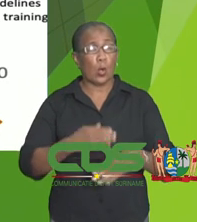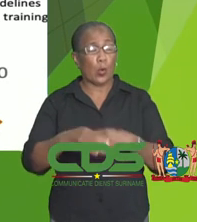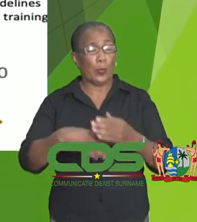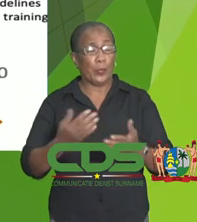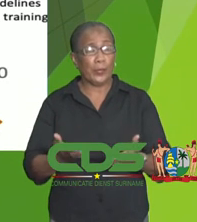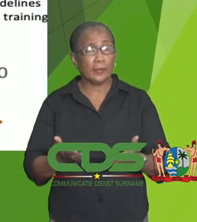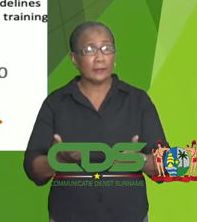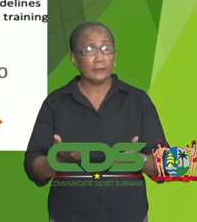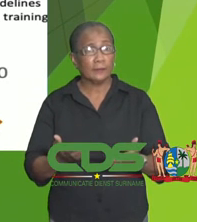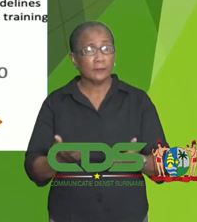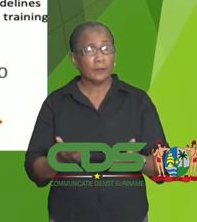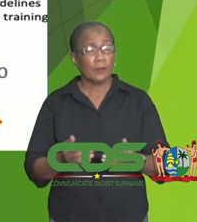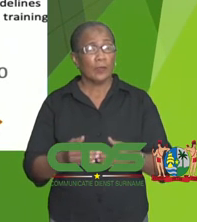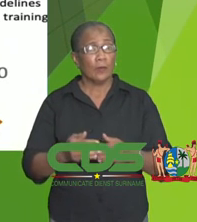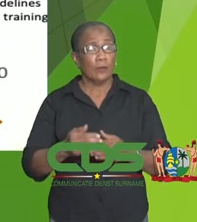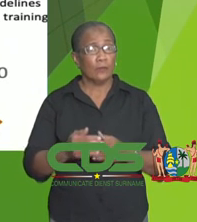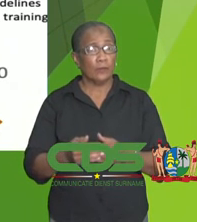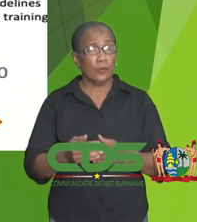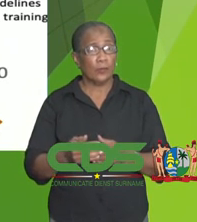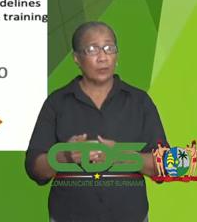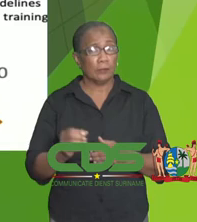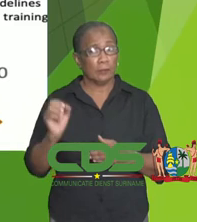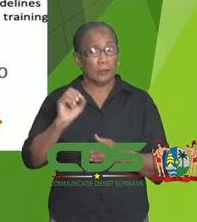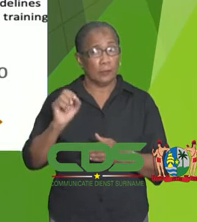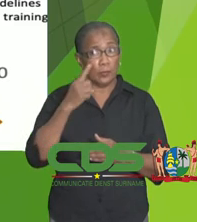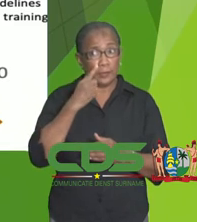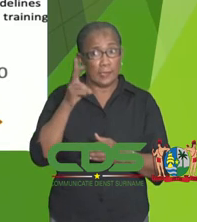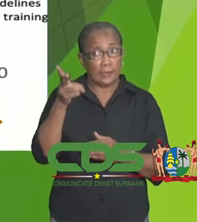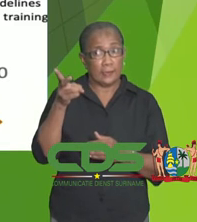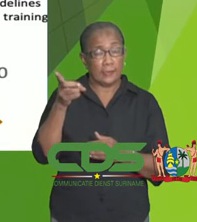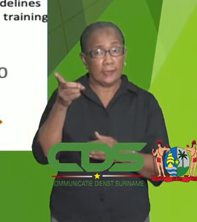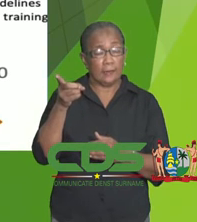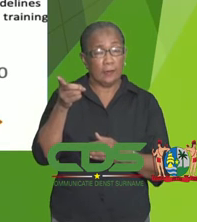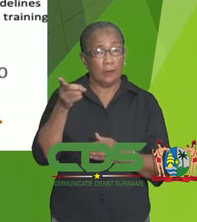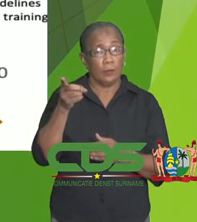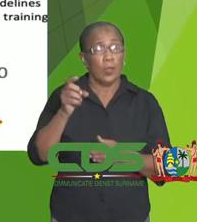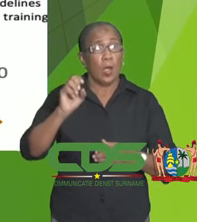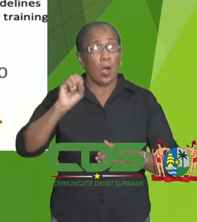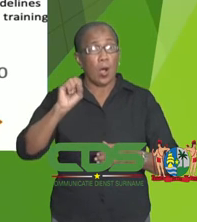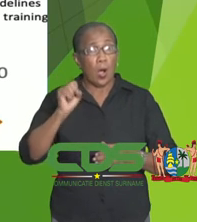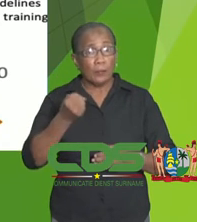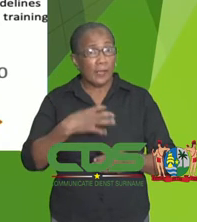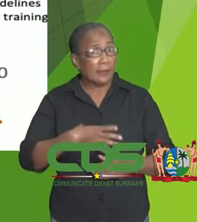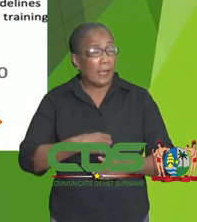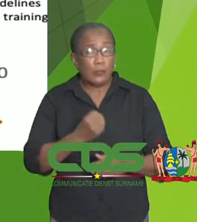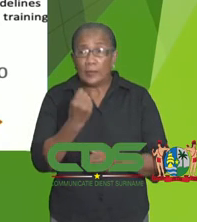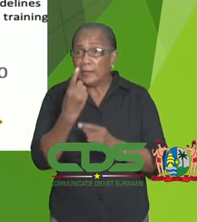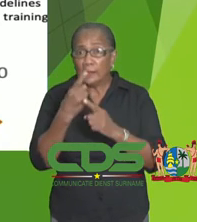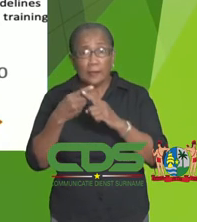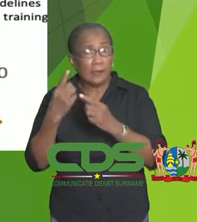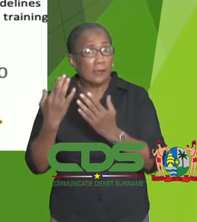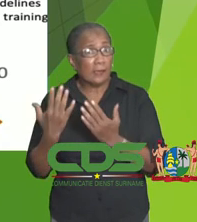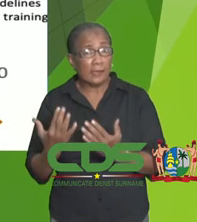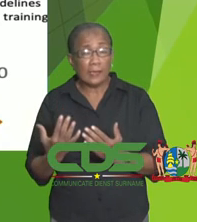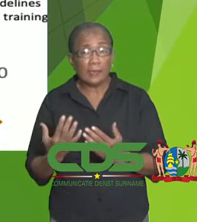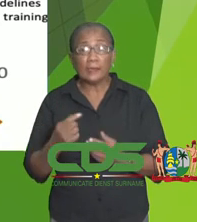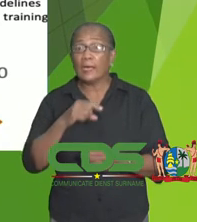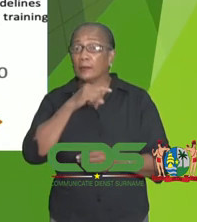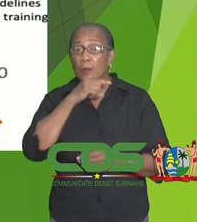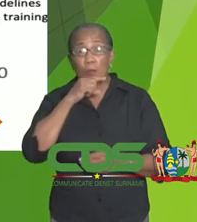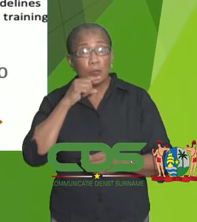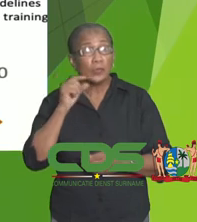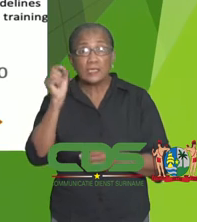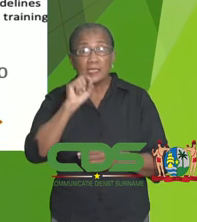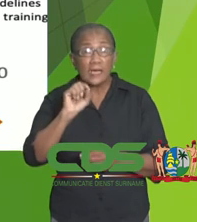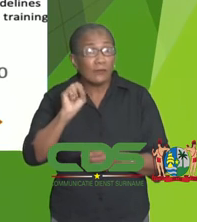dit puntje hier. Want we hebben niet eens gerekend dat de moedersterfte ooit zo hoog kan zijn in